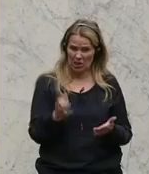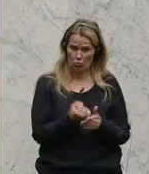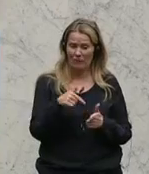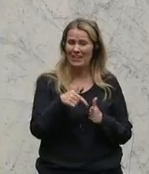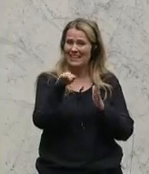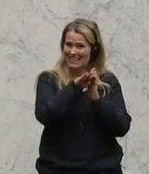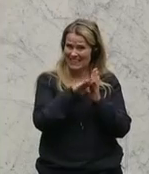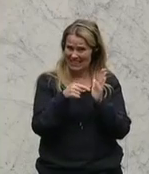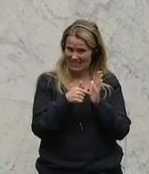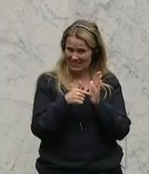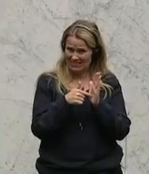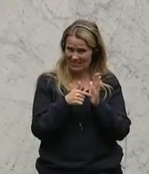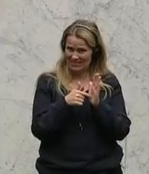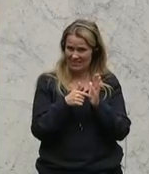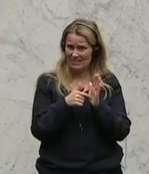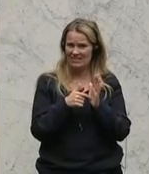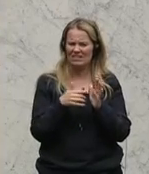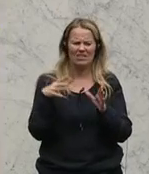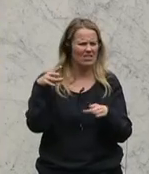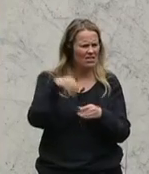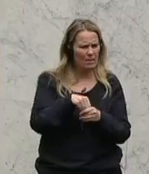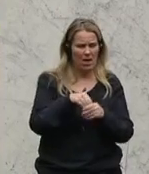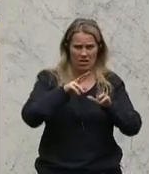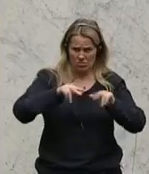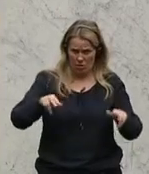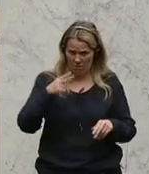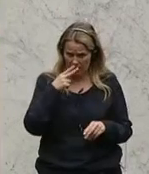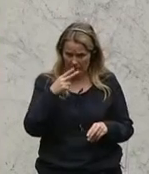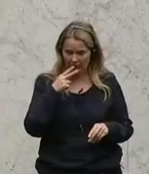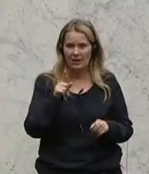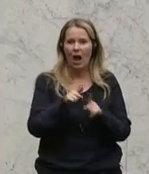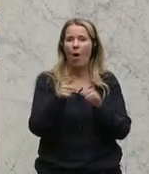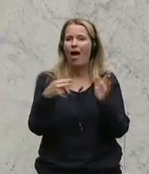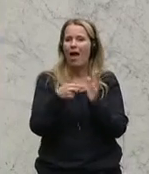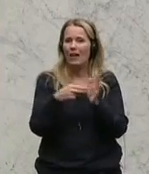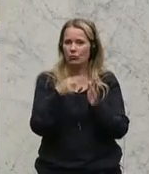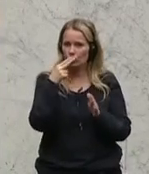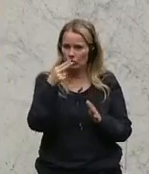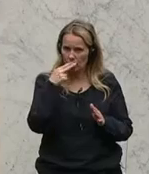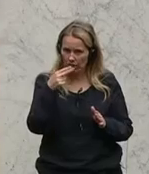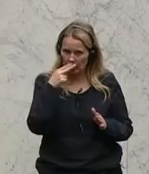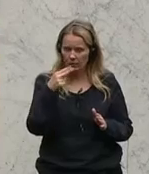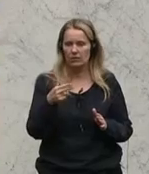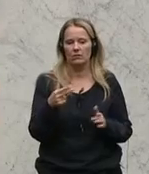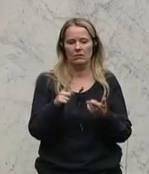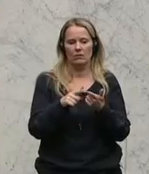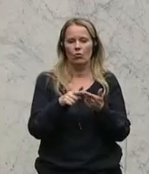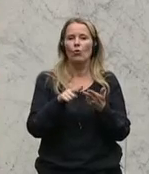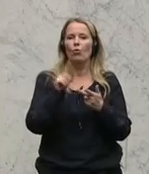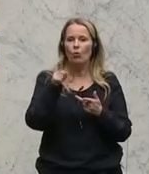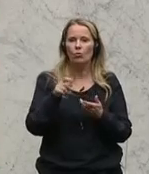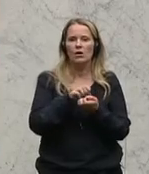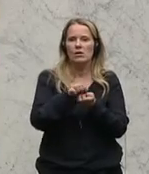Gesetz die klassische Zigarette hineinzupacken, die E-Zigarette, das Dampfen hineinzupacken und den